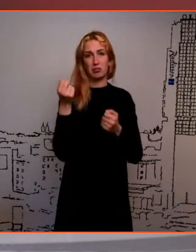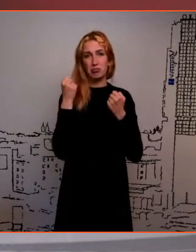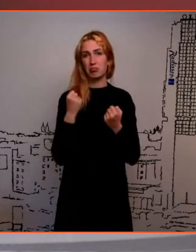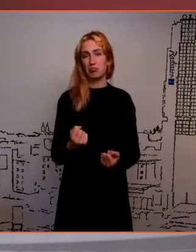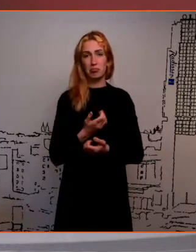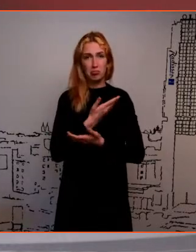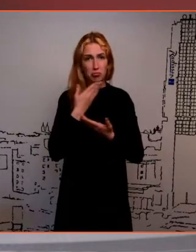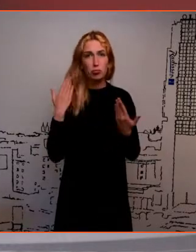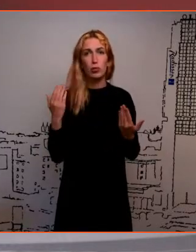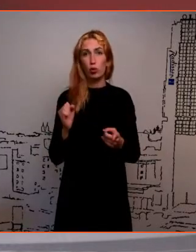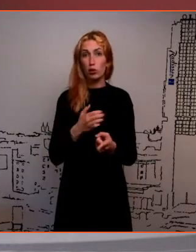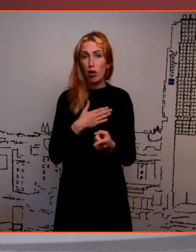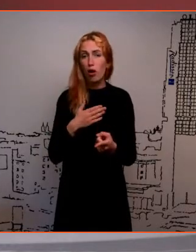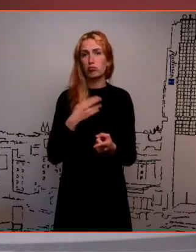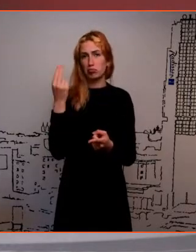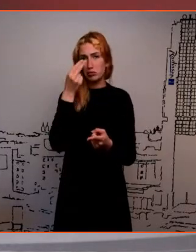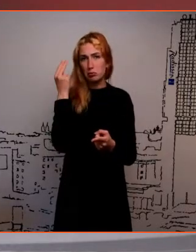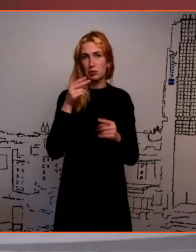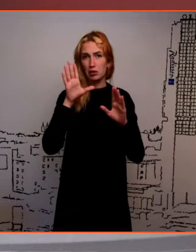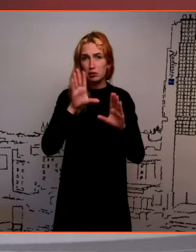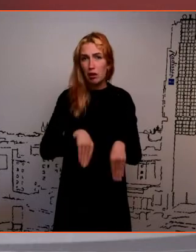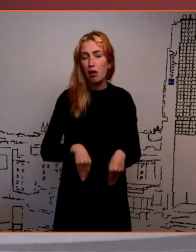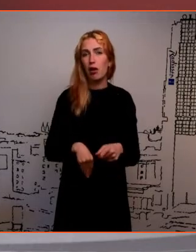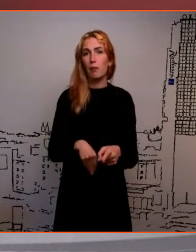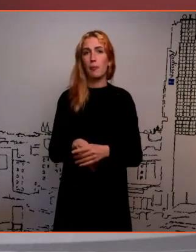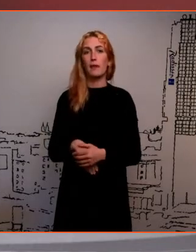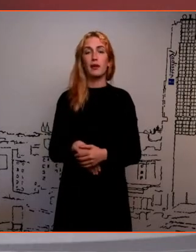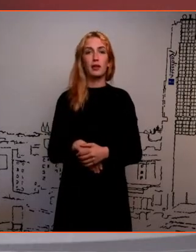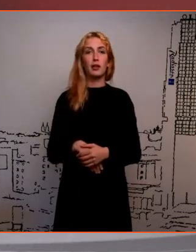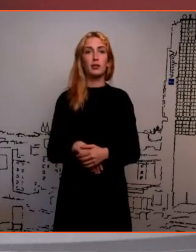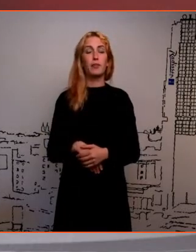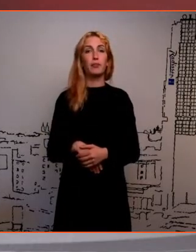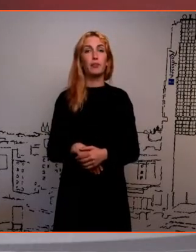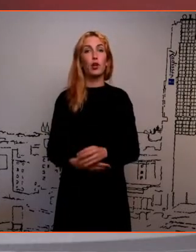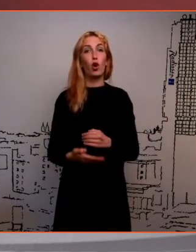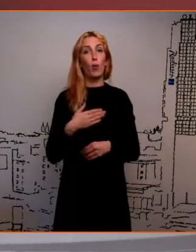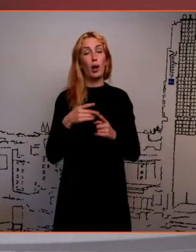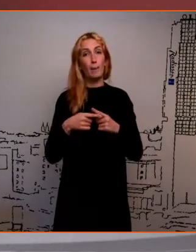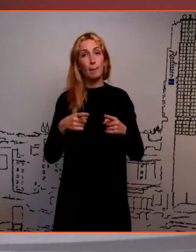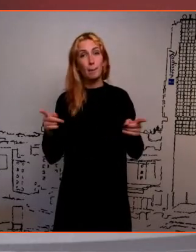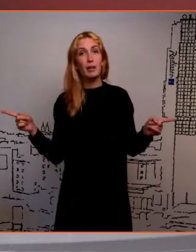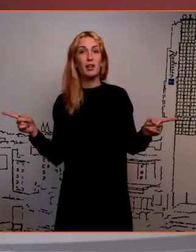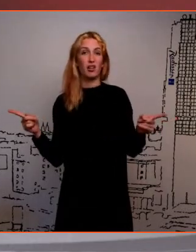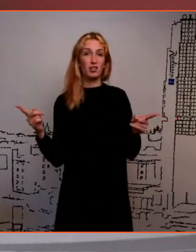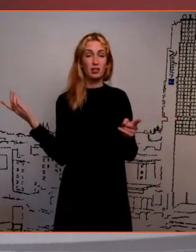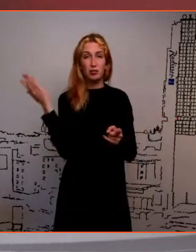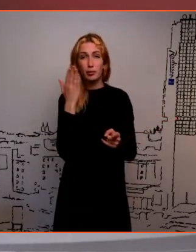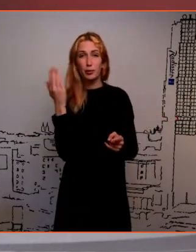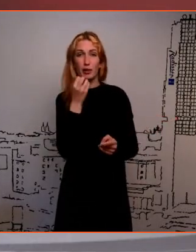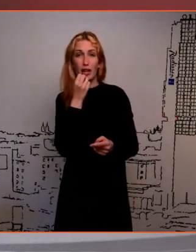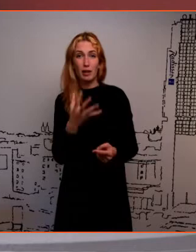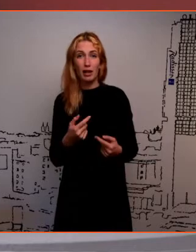et selles mõttes ei tasu jätta üks enda mõtete ka ennast ja kuna mulle süksid pikad ja venivad ettekondid üldse ei meeldi, siis